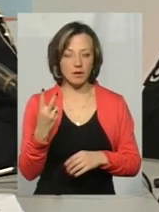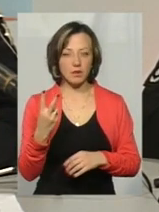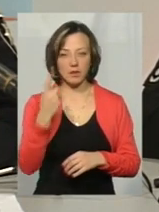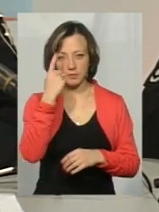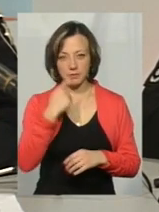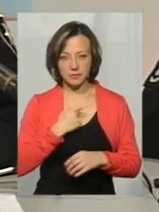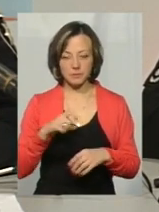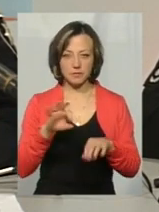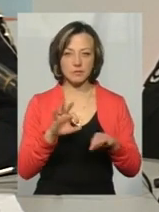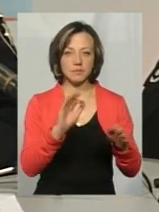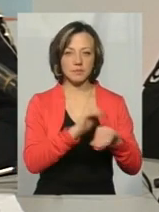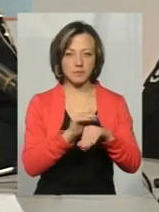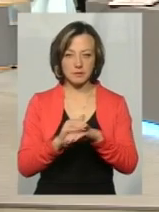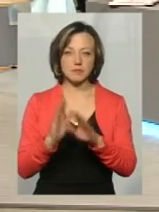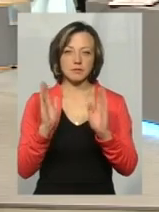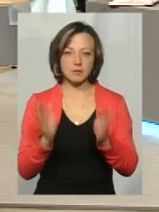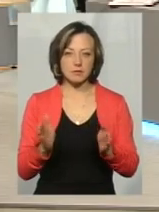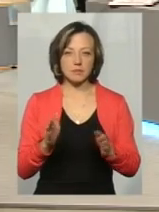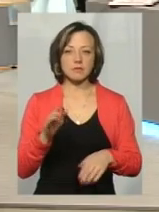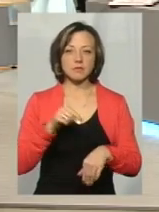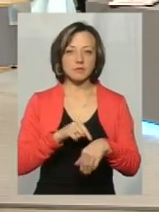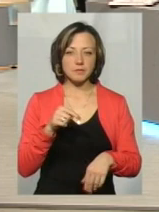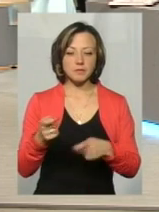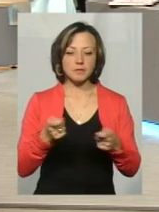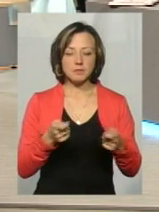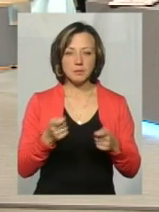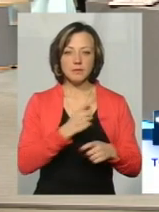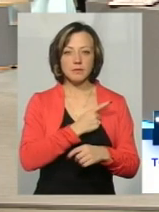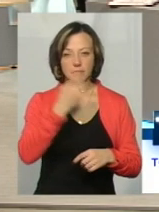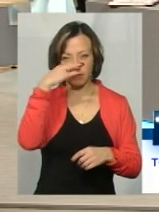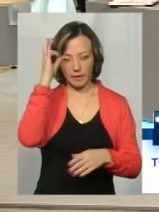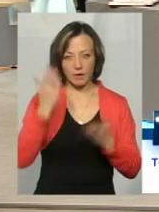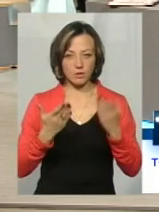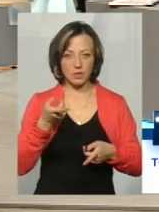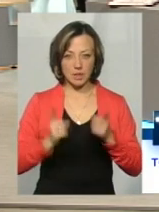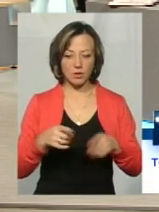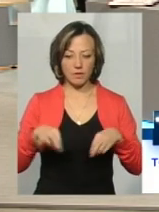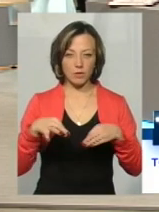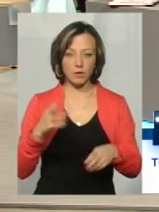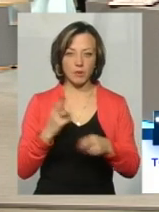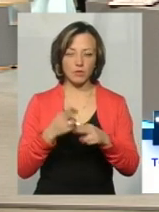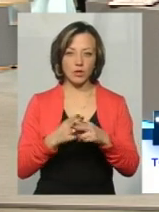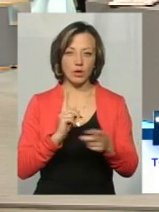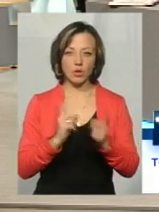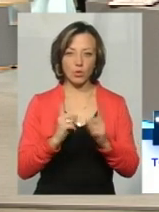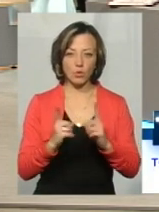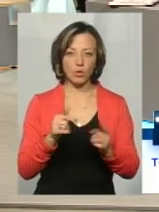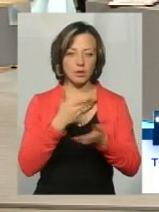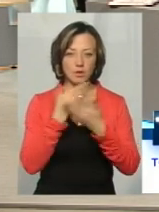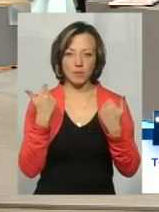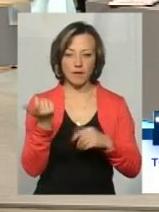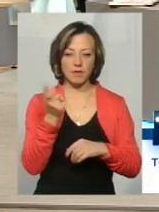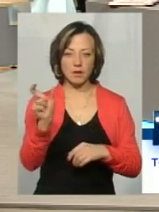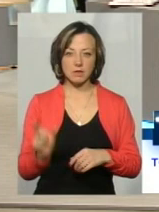повідомляти про такі факти, відповідно буде йти реакція від управління патрульної поліції. Якщо дійсно той автомобіль перешкоджає там руху і немає